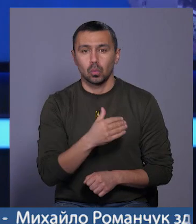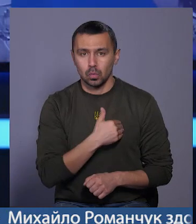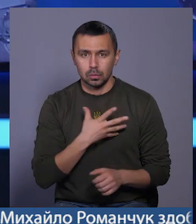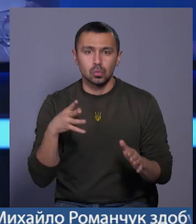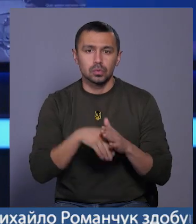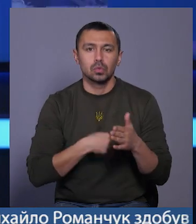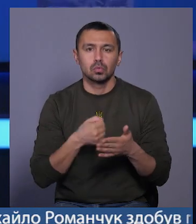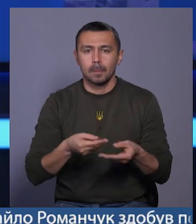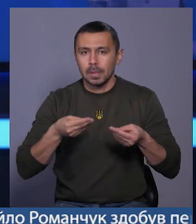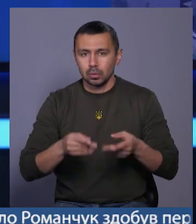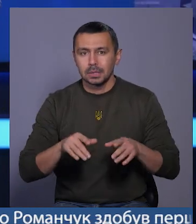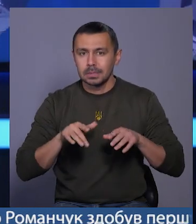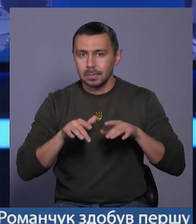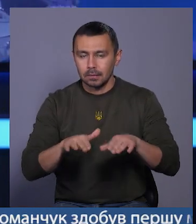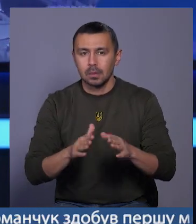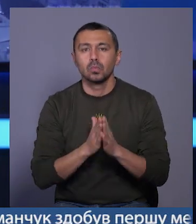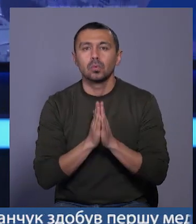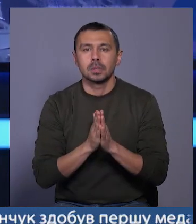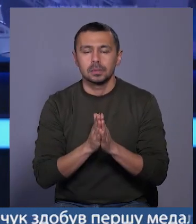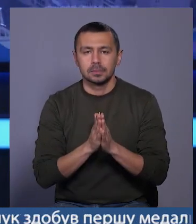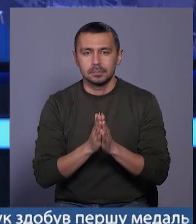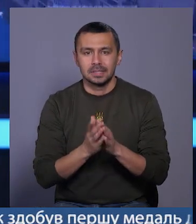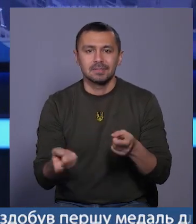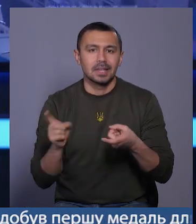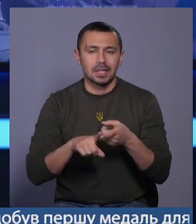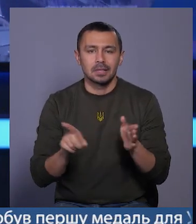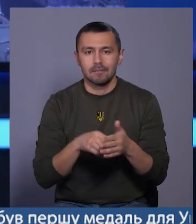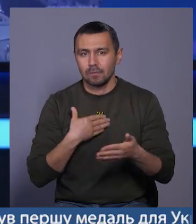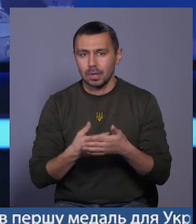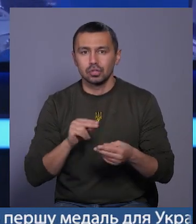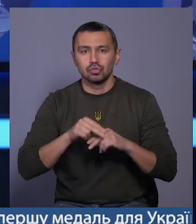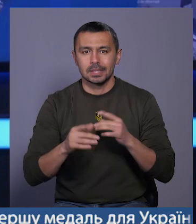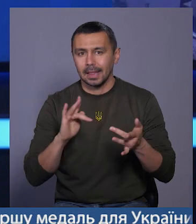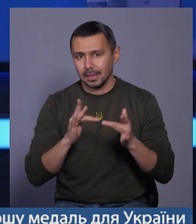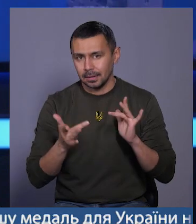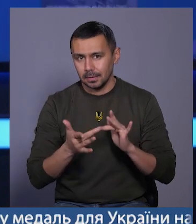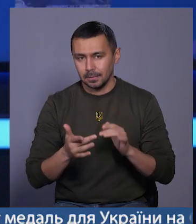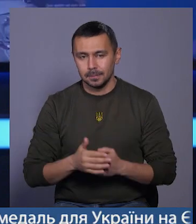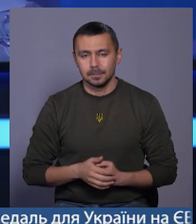долучитися до благодійної справи просять зв'язатися із волонтерами через соцмережі.